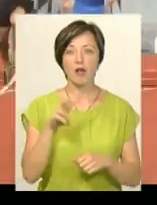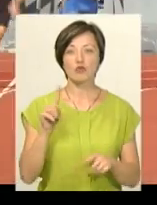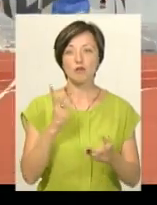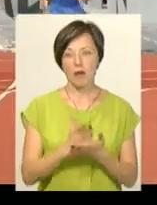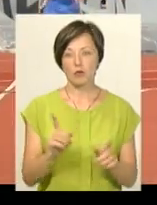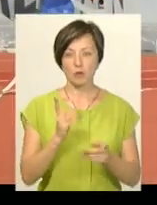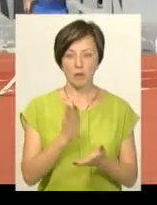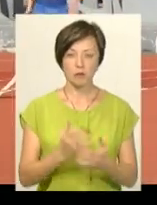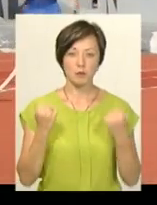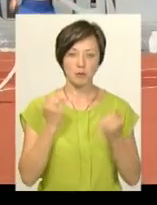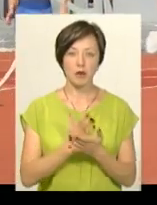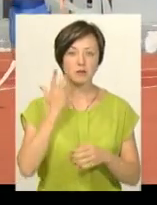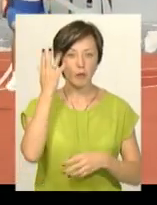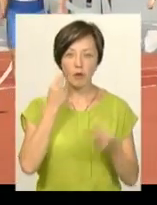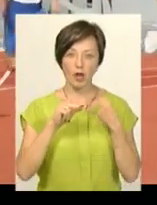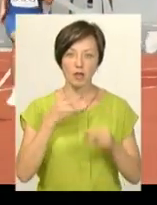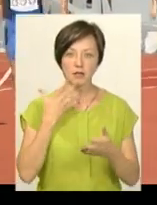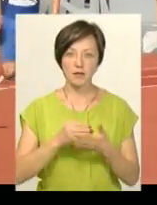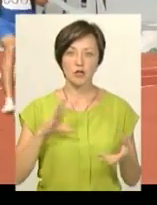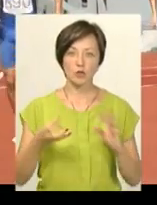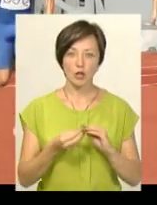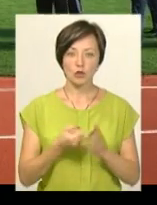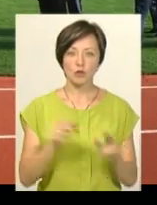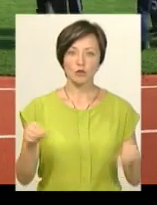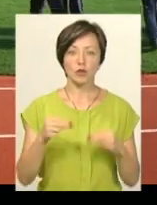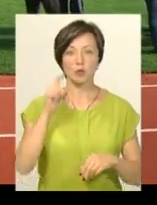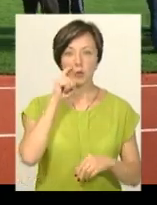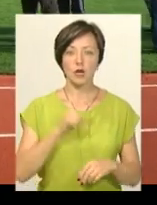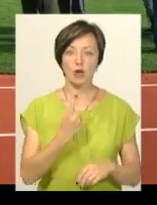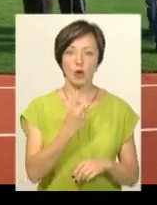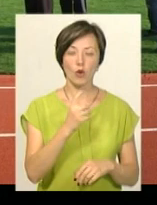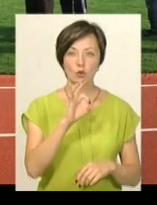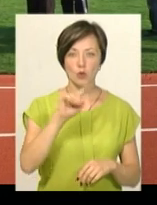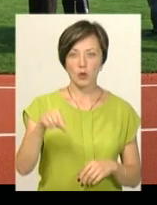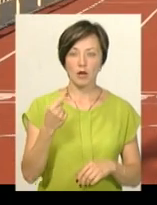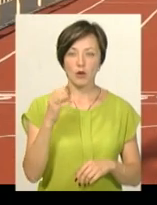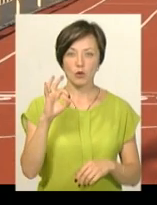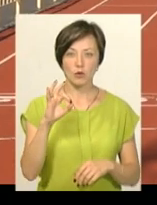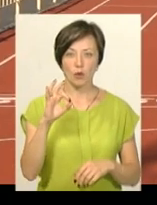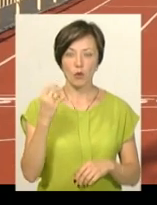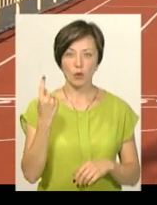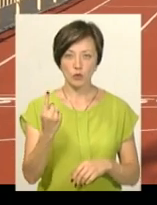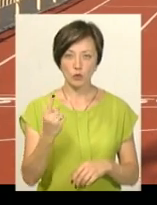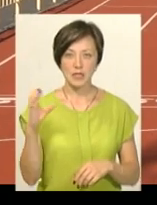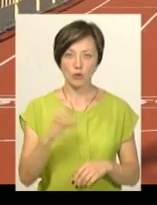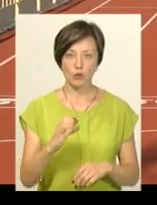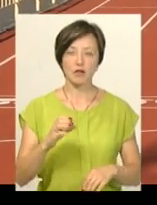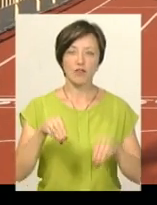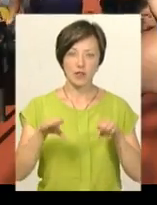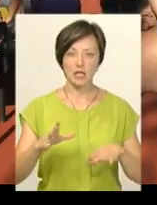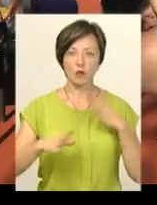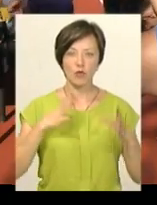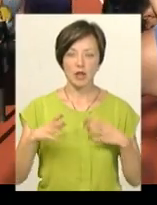то маємо. Спортсмен має наміри покращити свій результат до чемпіонату України на одну десяту секунди. Тому, каже, вирішив тренуватися інтенсивніше.